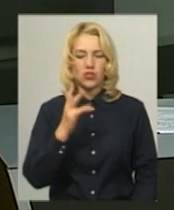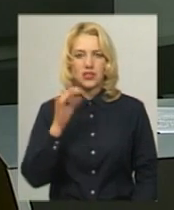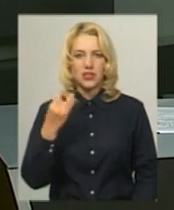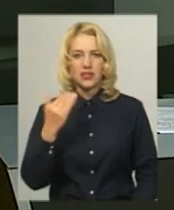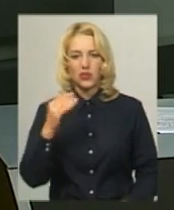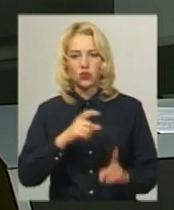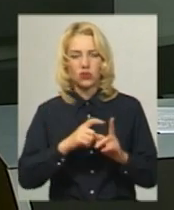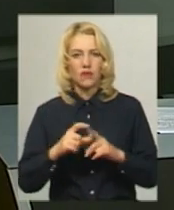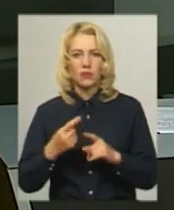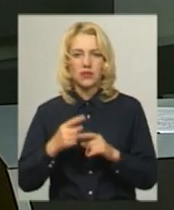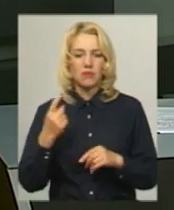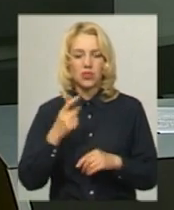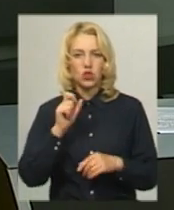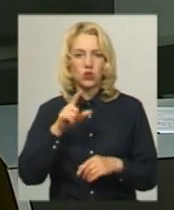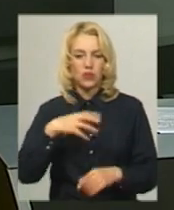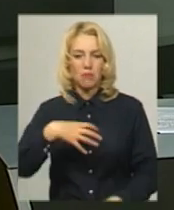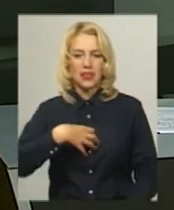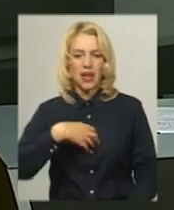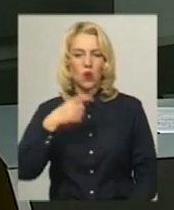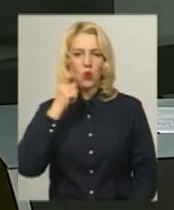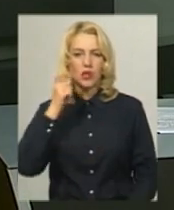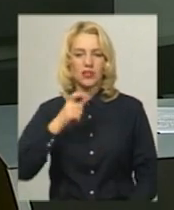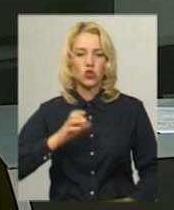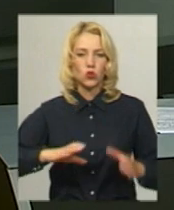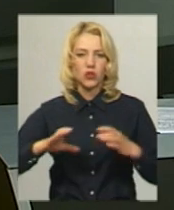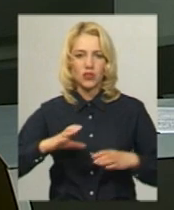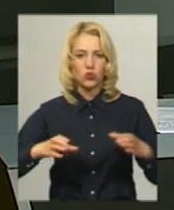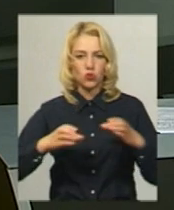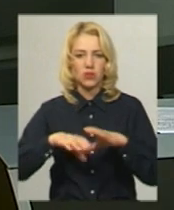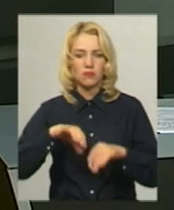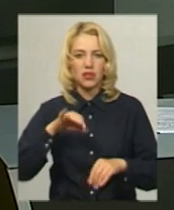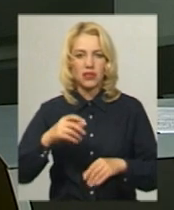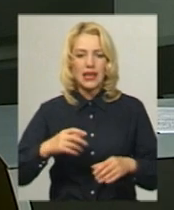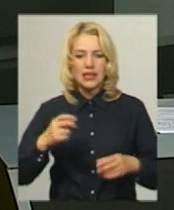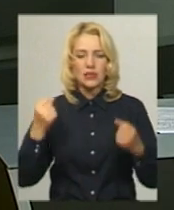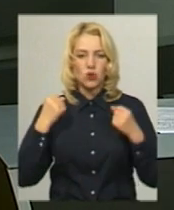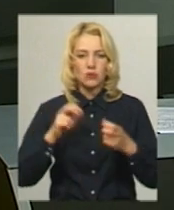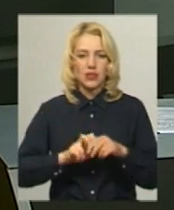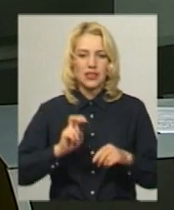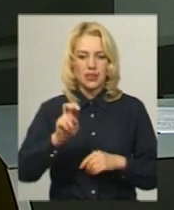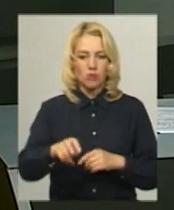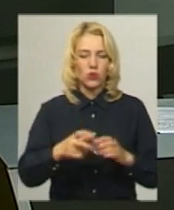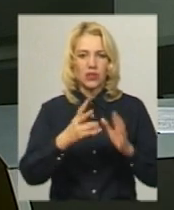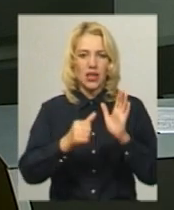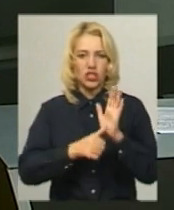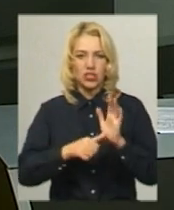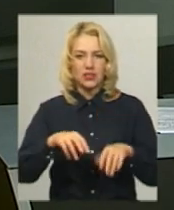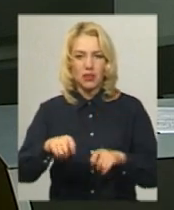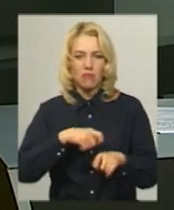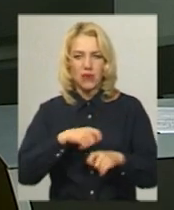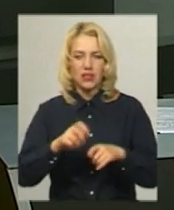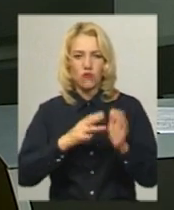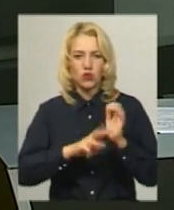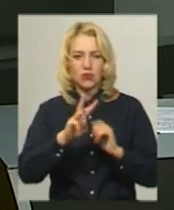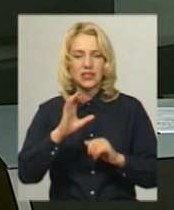За його словами, це перша золота медаль української студентської збірної. Спортсменка стрибнула на 6 метрів 84 сантиметри.